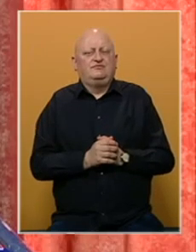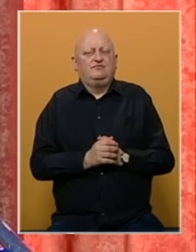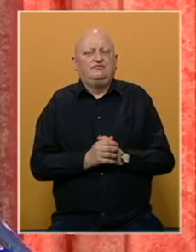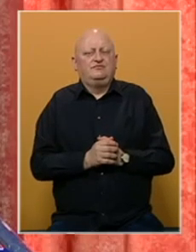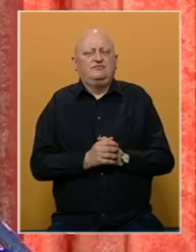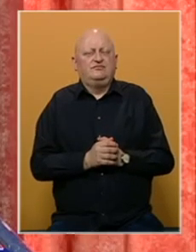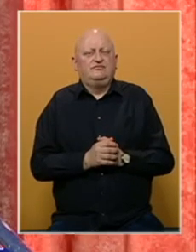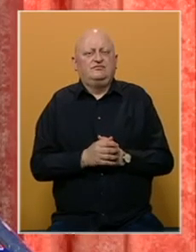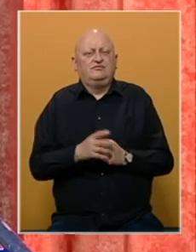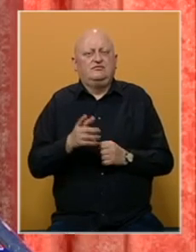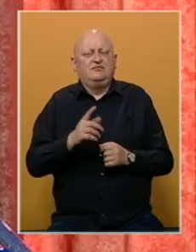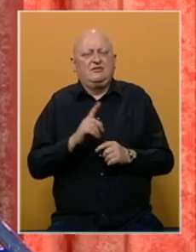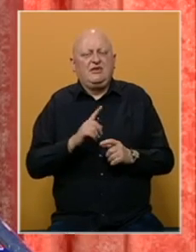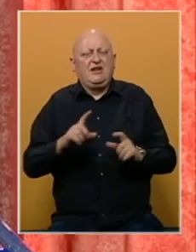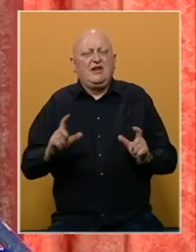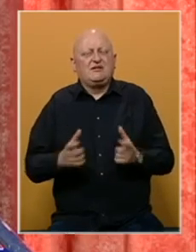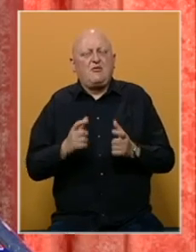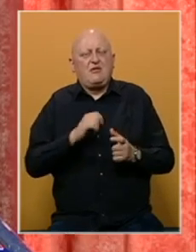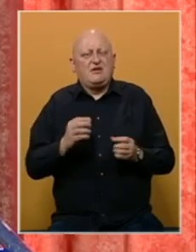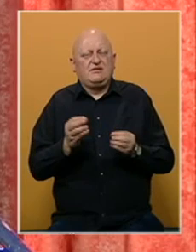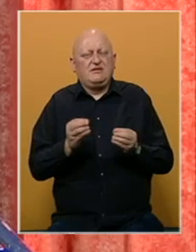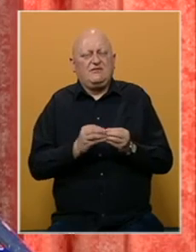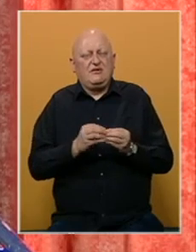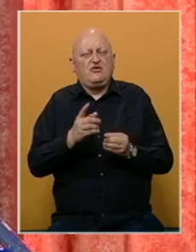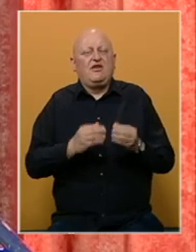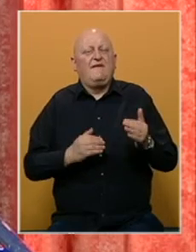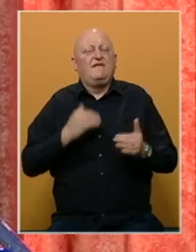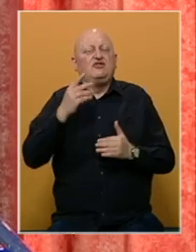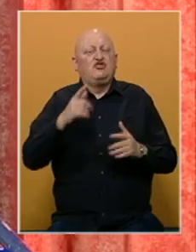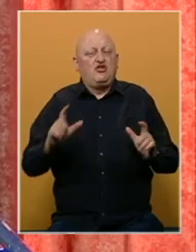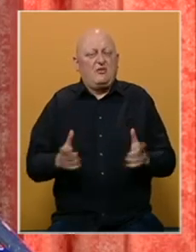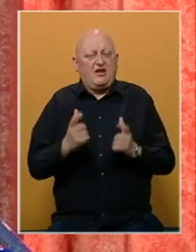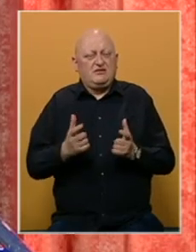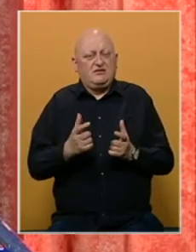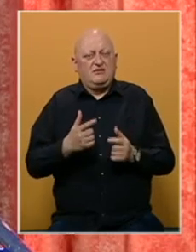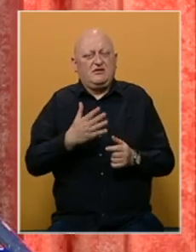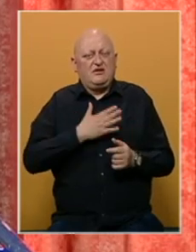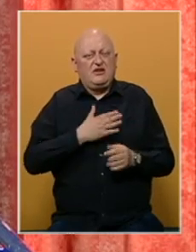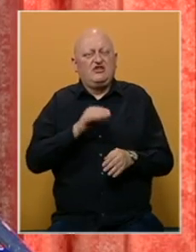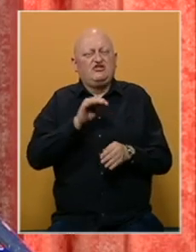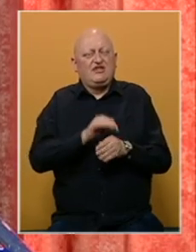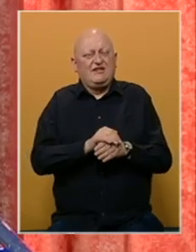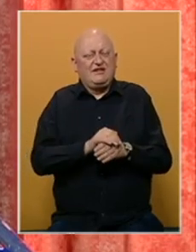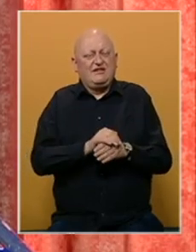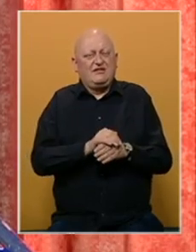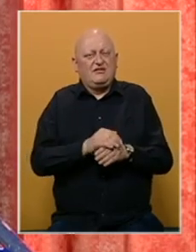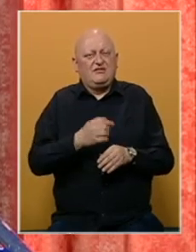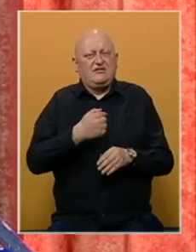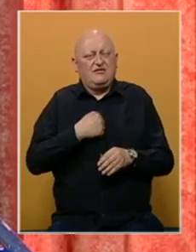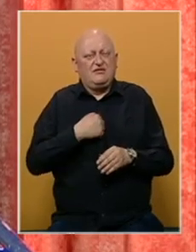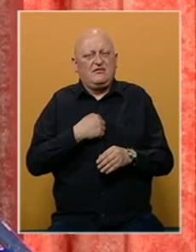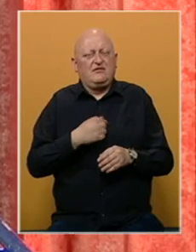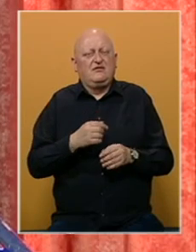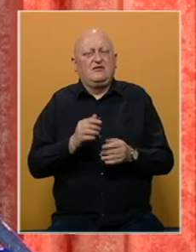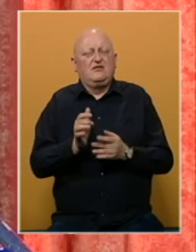Vaskrs nije samo praznik, on je više od toga, on je naš identitet. Mi smo Hristo